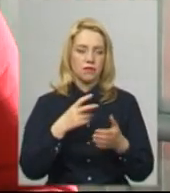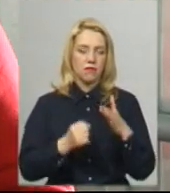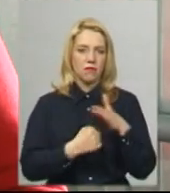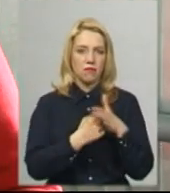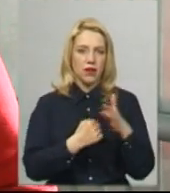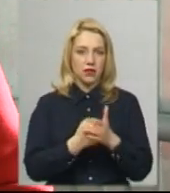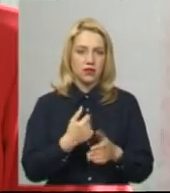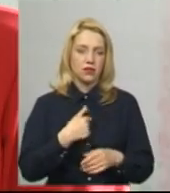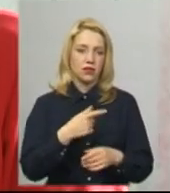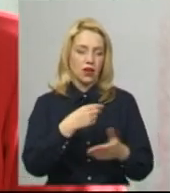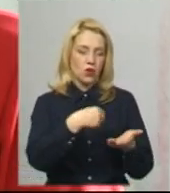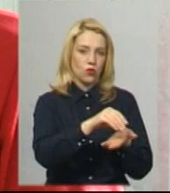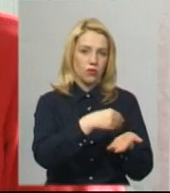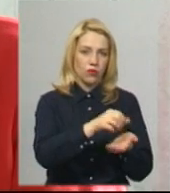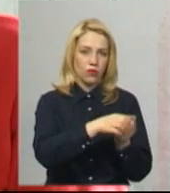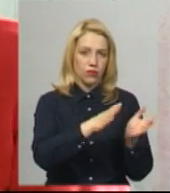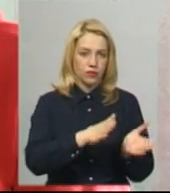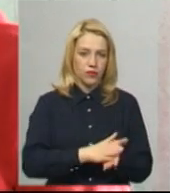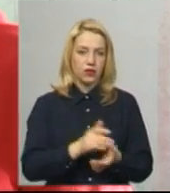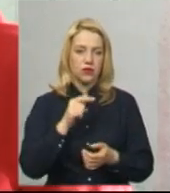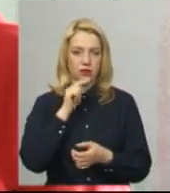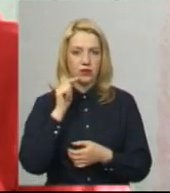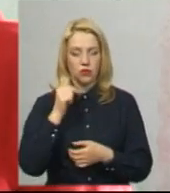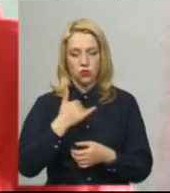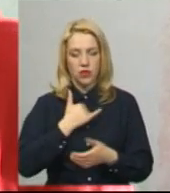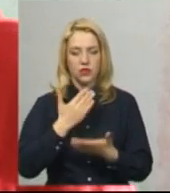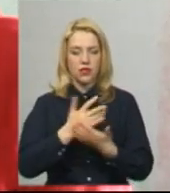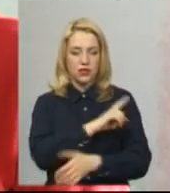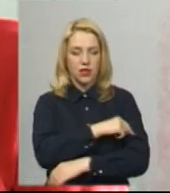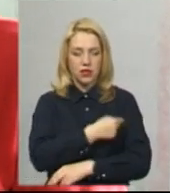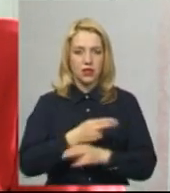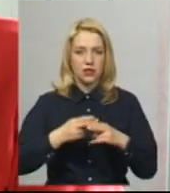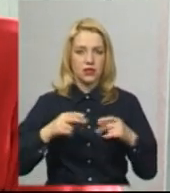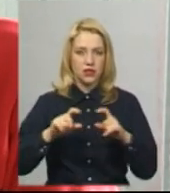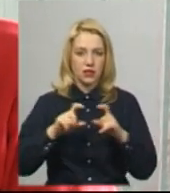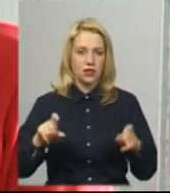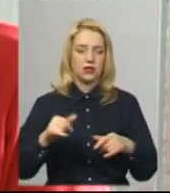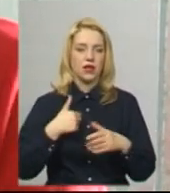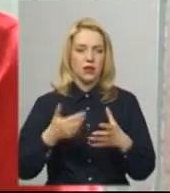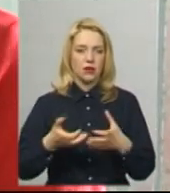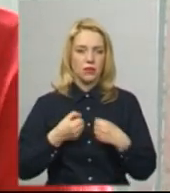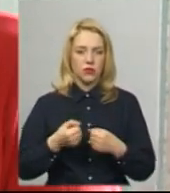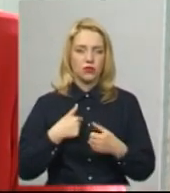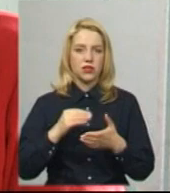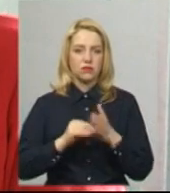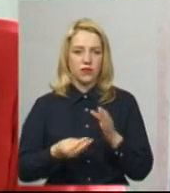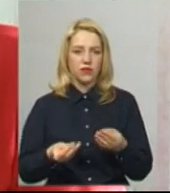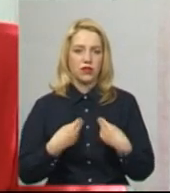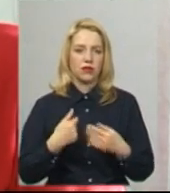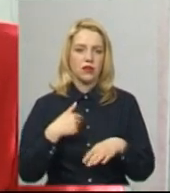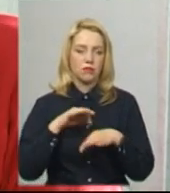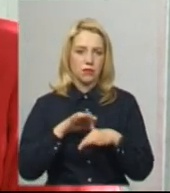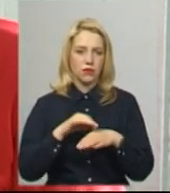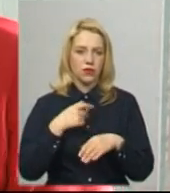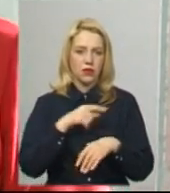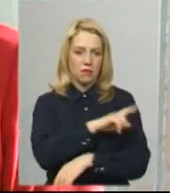отоварюємося. У нас є санітарна станція, приходять в нас, беруть справочки, ми проходимо,